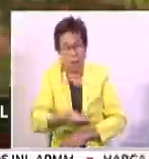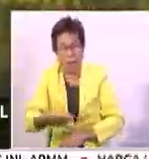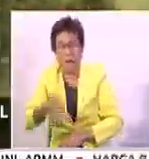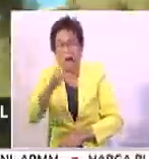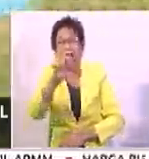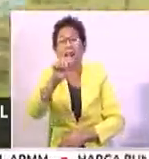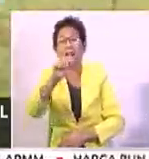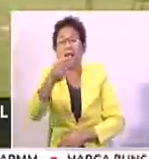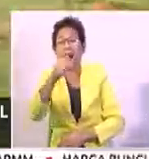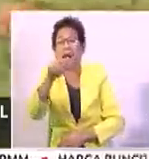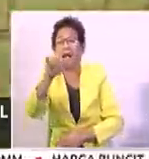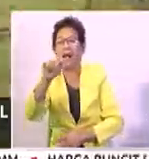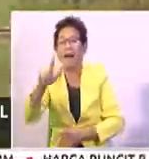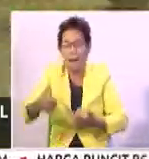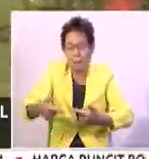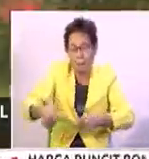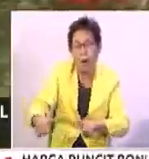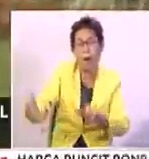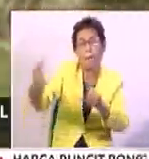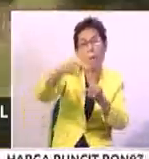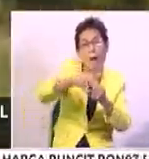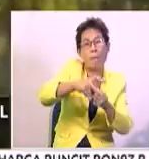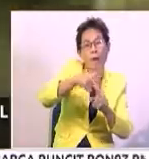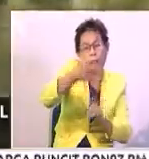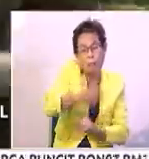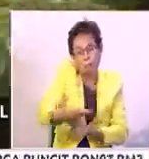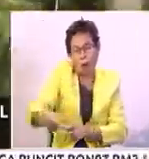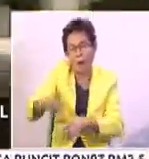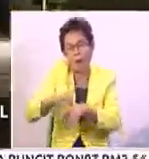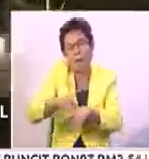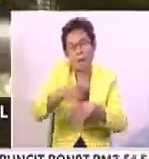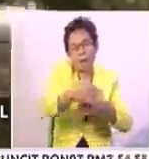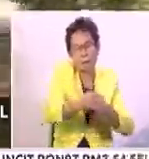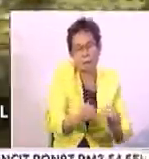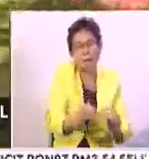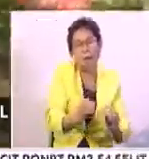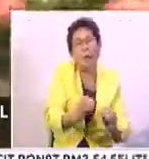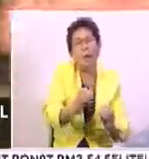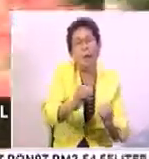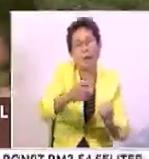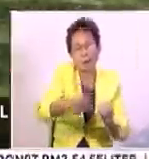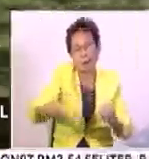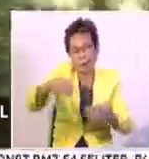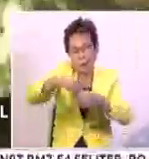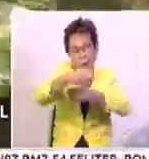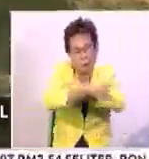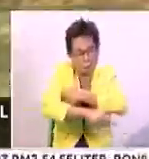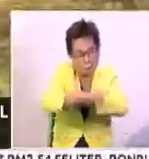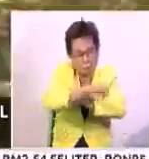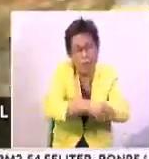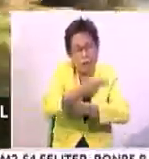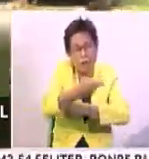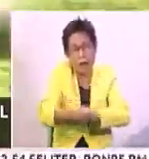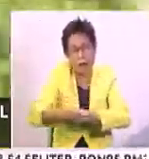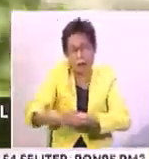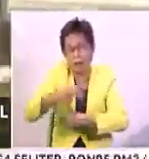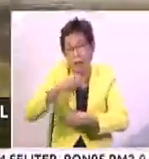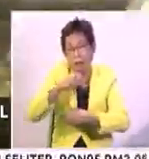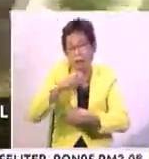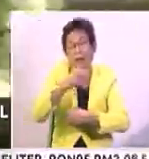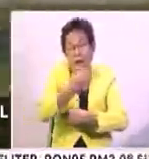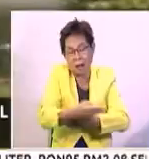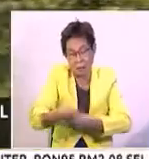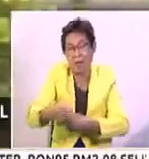dan membenarkan permohonan pusaka difalkan di mana-mana pejabat pusaka di dalam negeri di mana harta tak alih itu